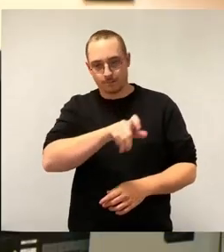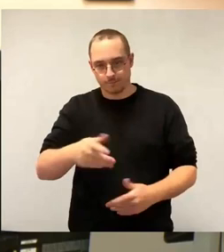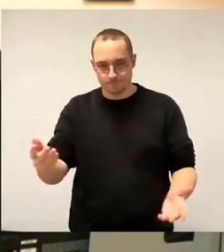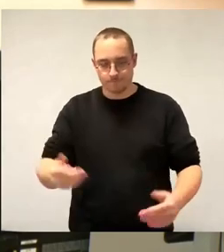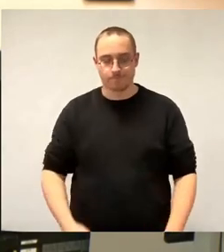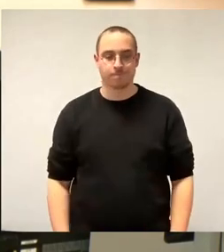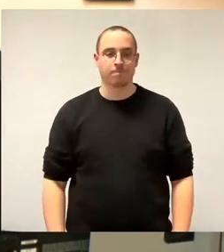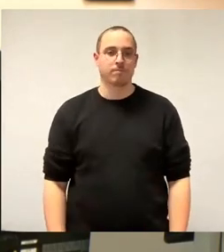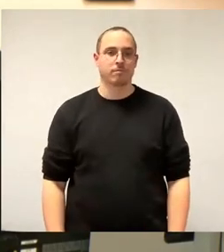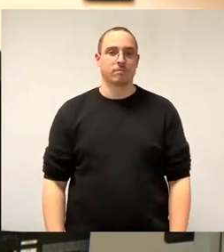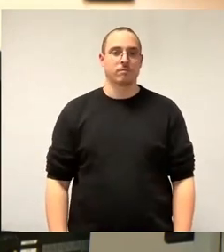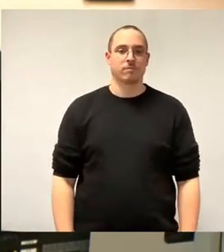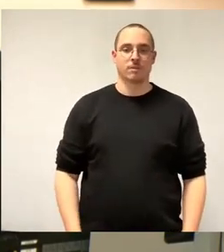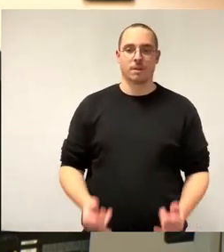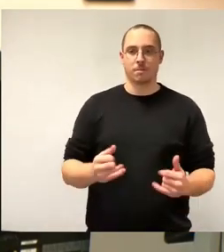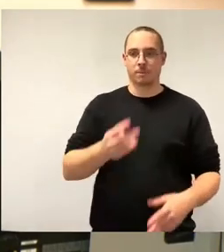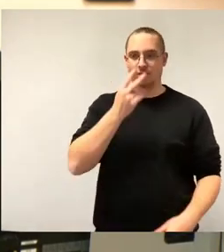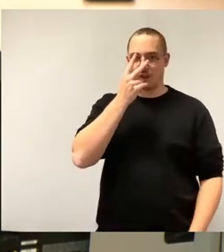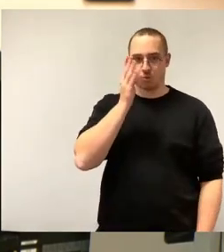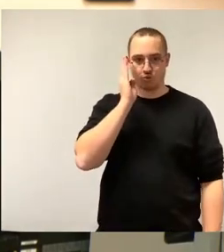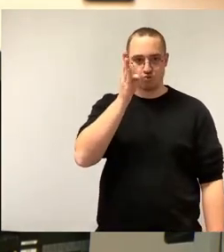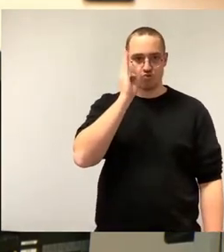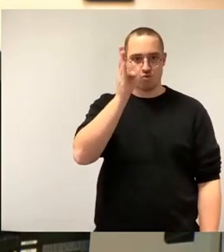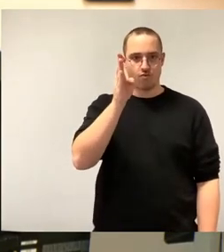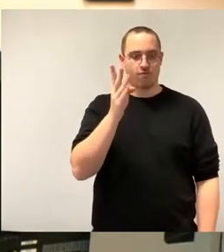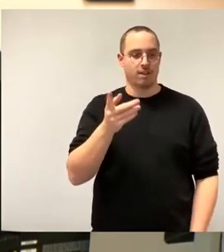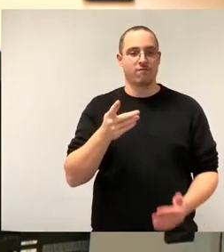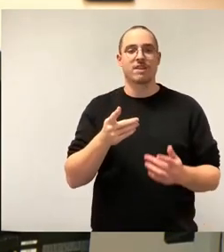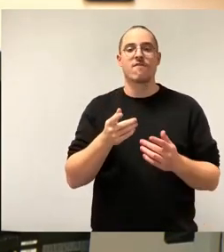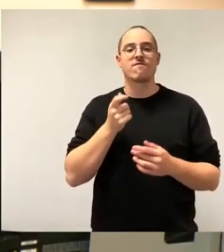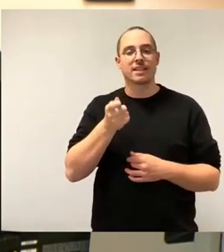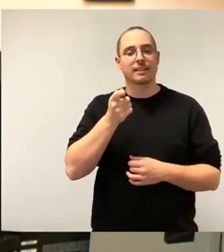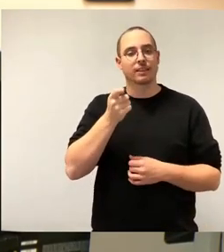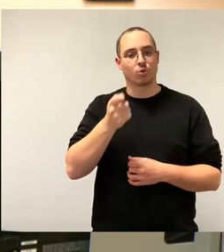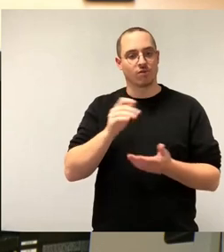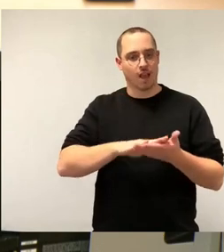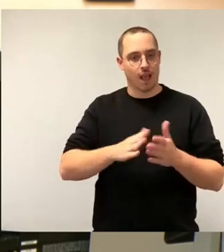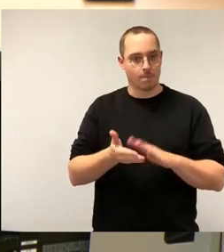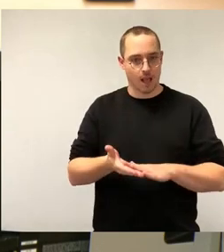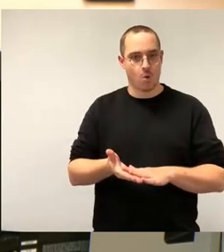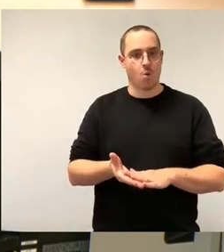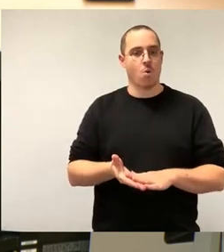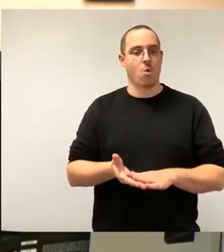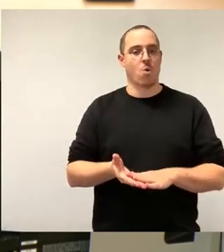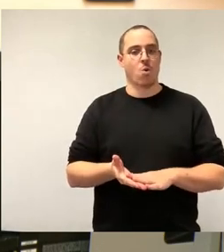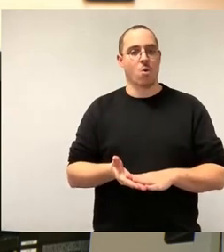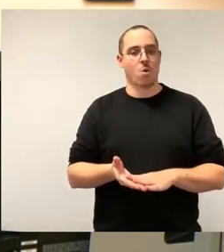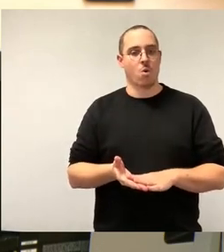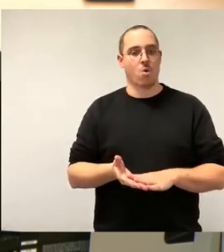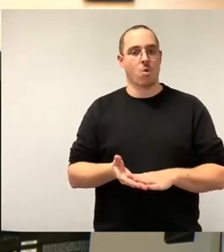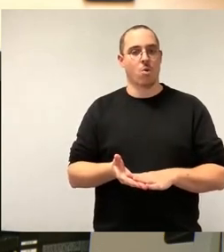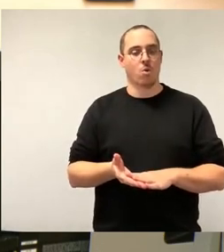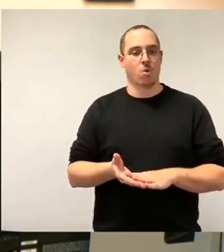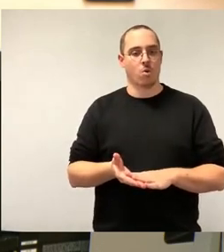Verlustausgleich für die kommenden Jahre. In der Vergangenheit haben wir zunächst immer die 40 Millionen Verlustausgleich via der technischen Werke